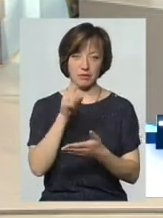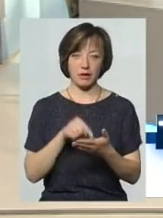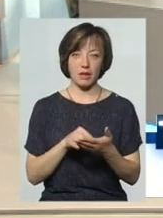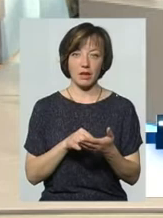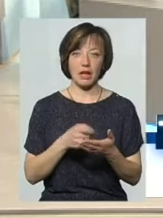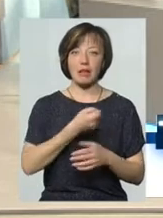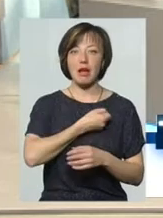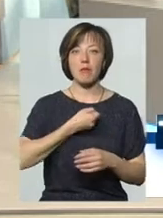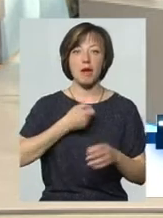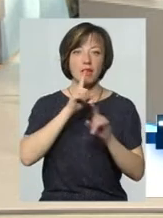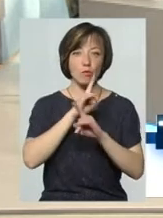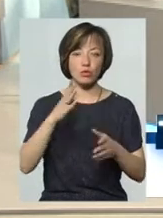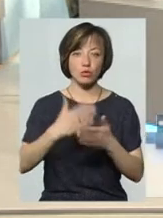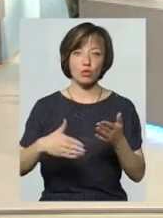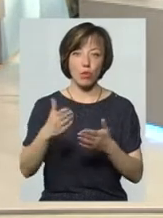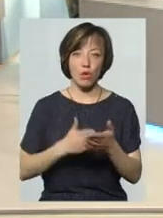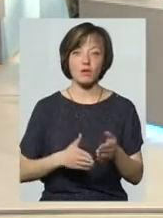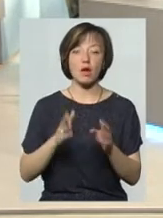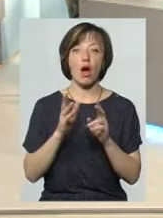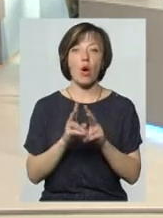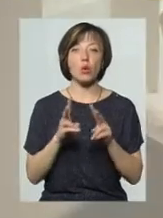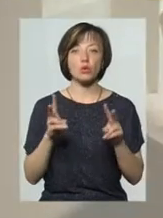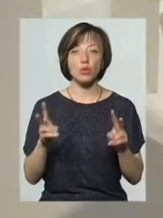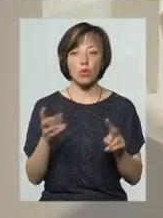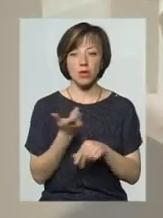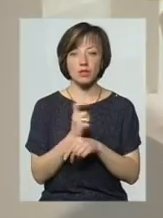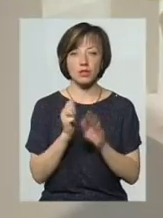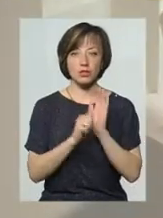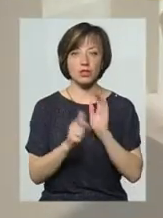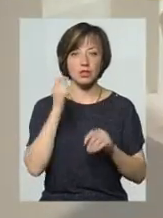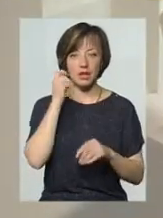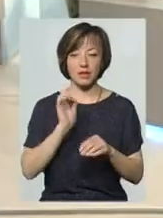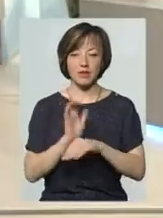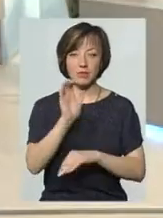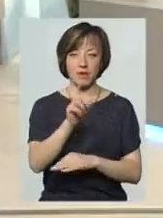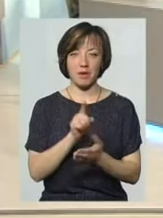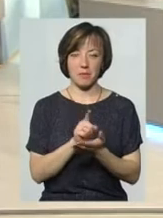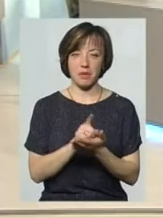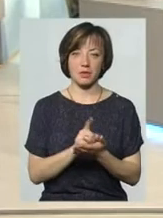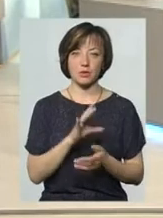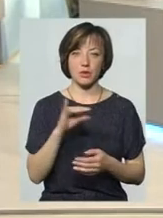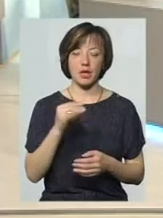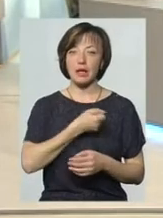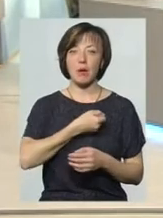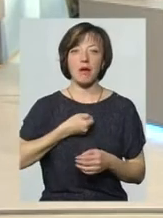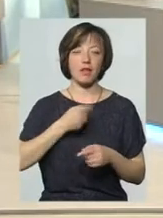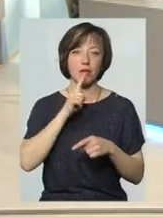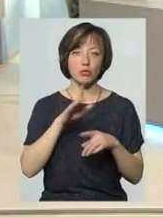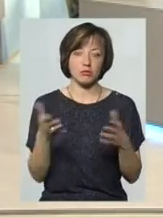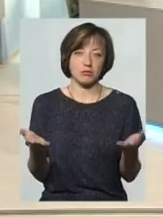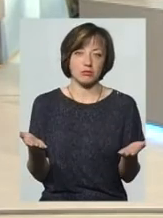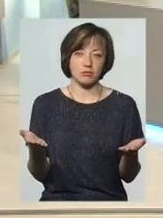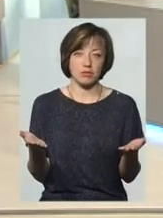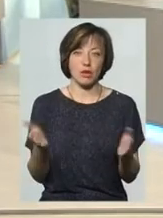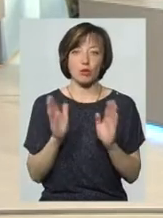терапевтів взагалі не буде, а тим, хто за 60, їх відправять на пенсію. Терапевтів не буде, я розумію, в принципі